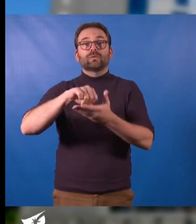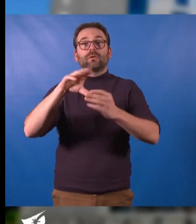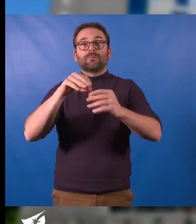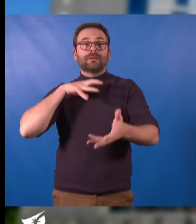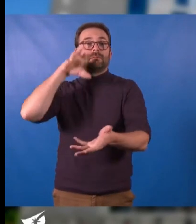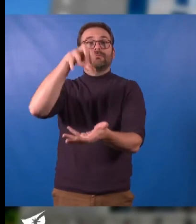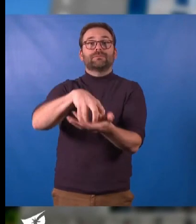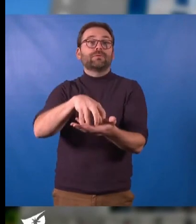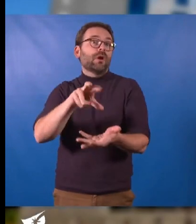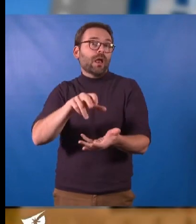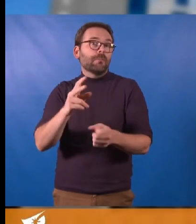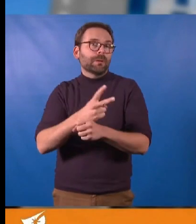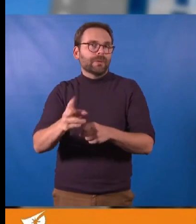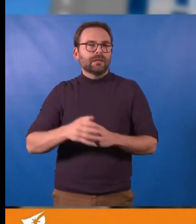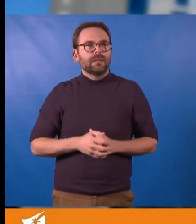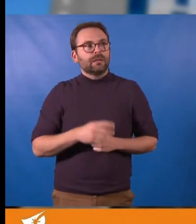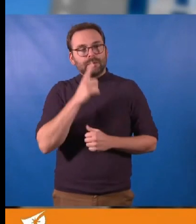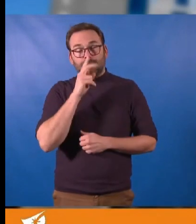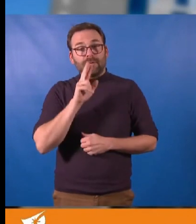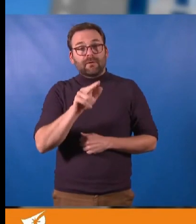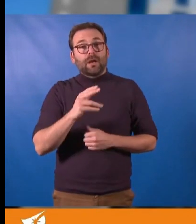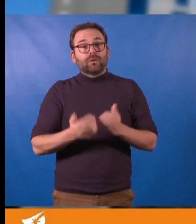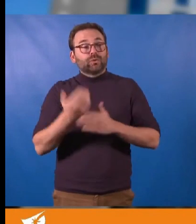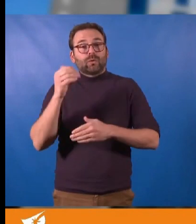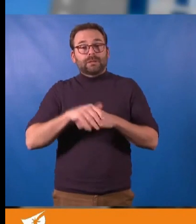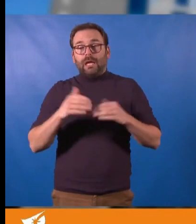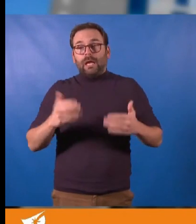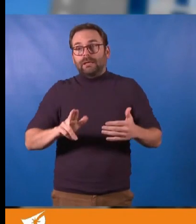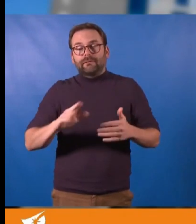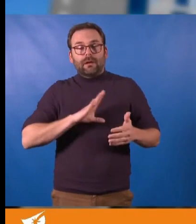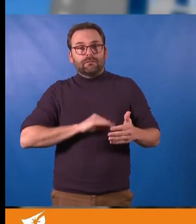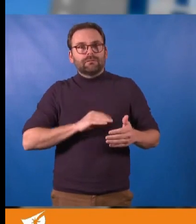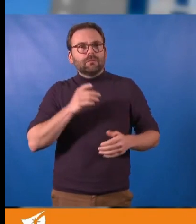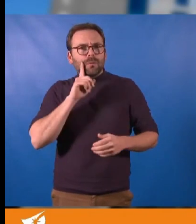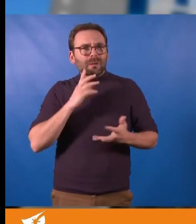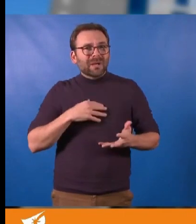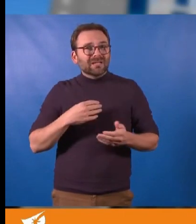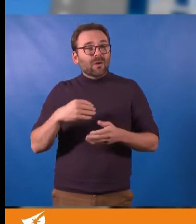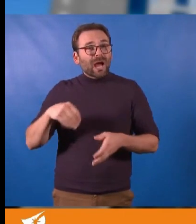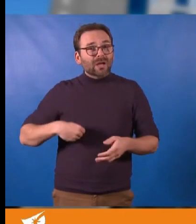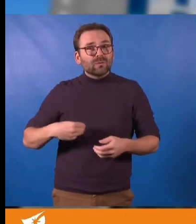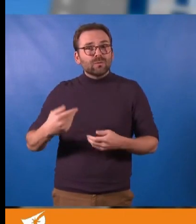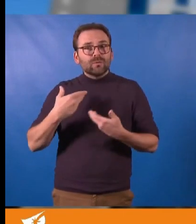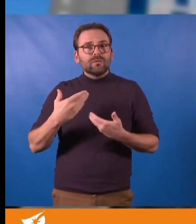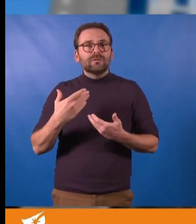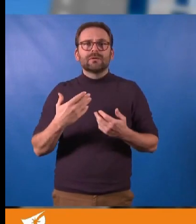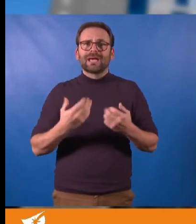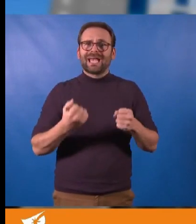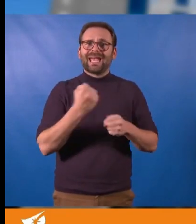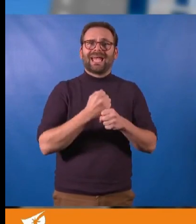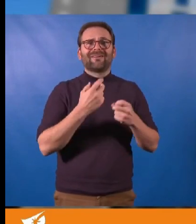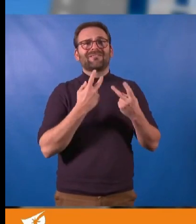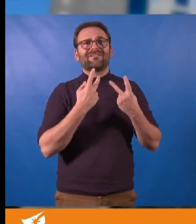Je pense qu'il est temps que la journée s'arrête, puisque voilà que nous sommes désormais accusés de fabrique de la ville capitaliste.